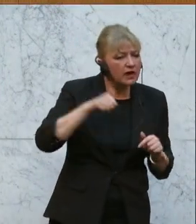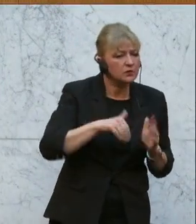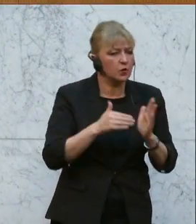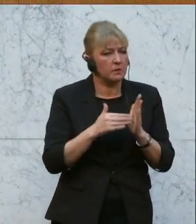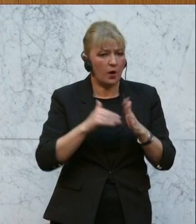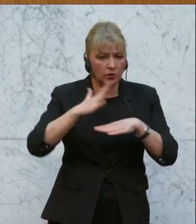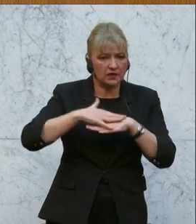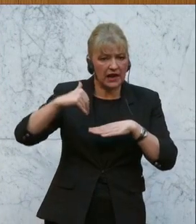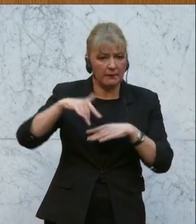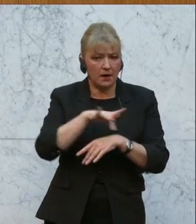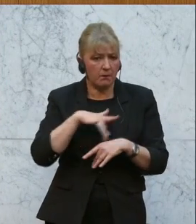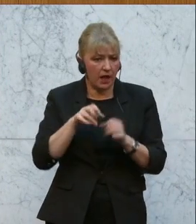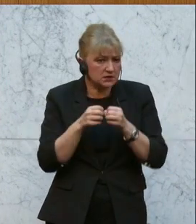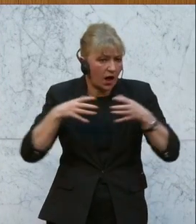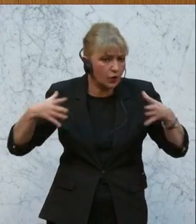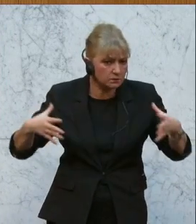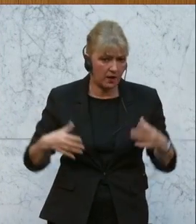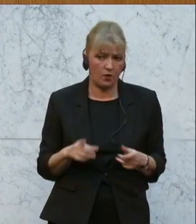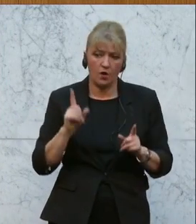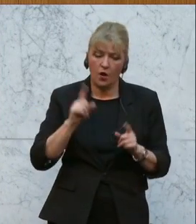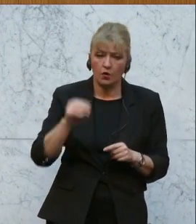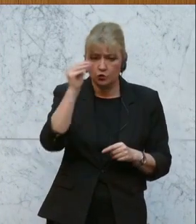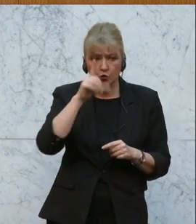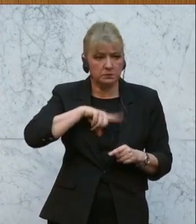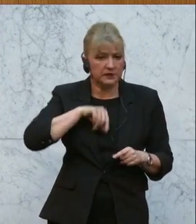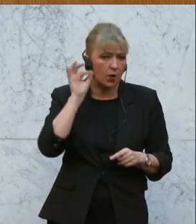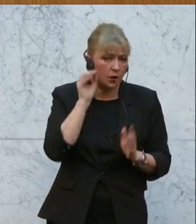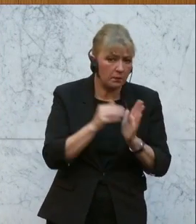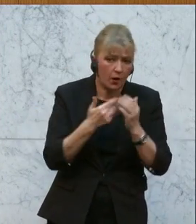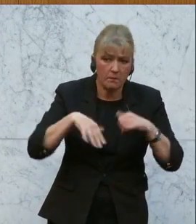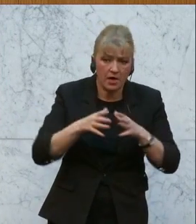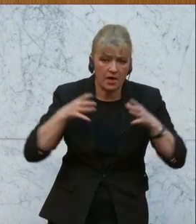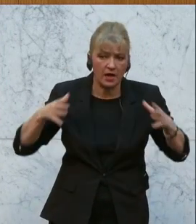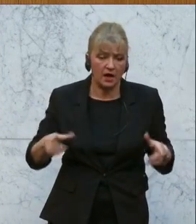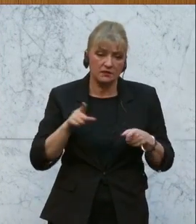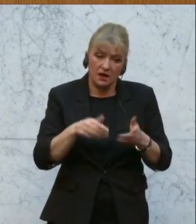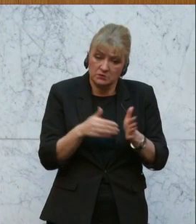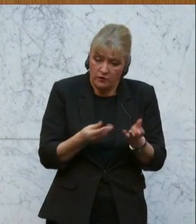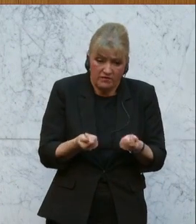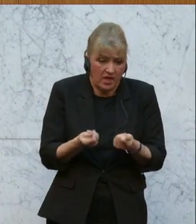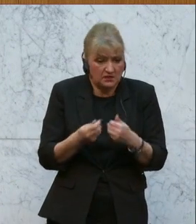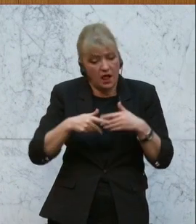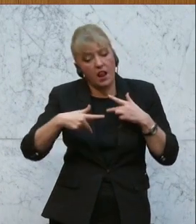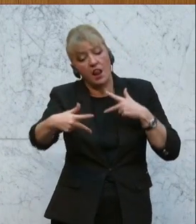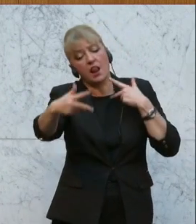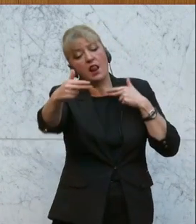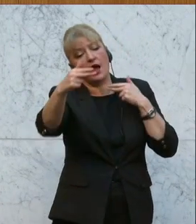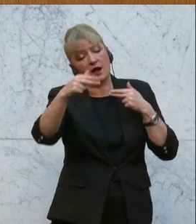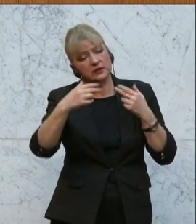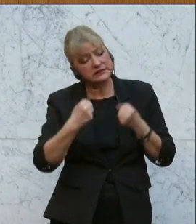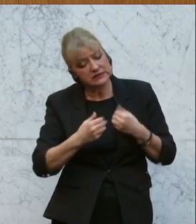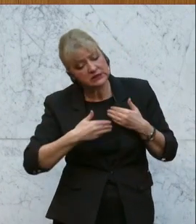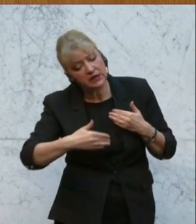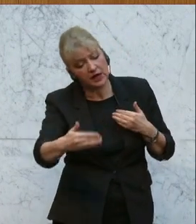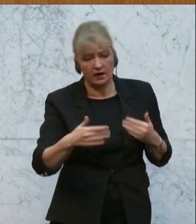Therapieplätzen, verstärkte Einsätze von Schulpsychologinnen. Und diese müssen auch finanziell langfristig abgesichert sein. Es